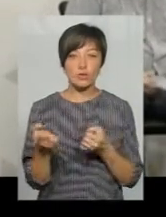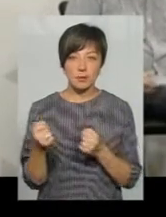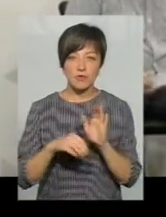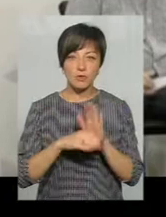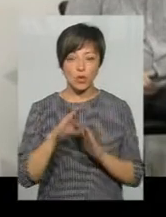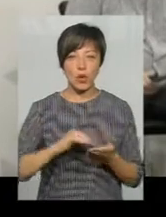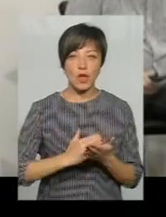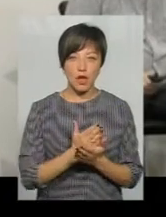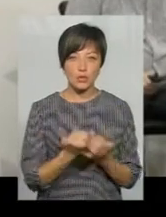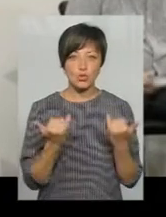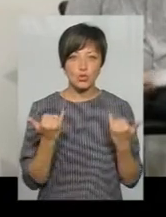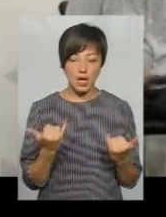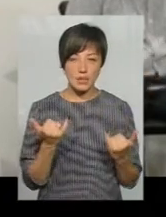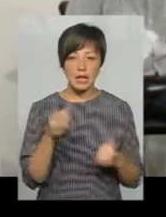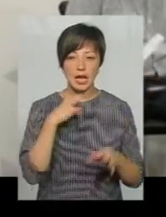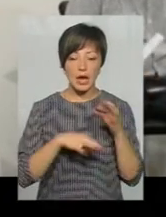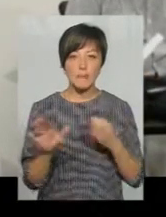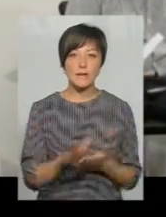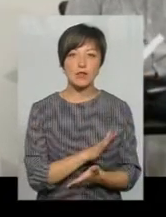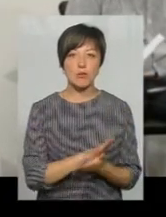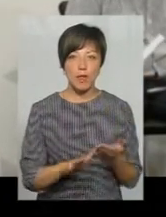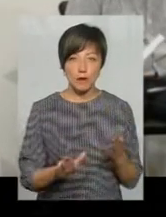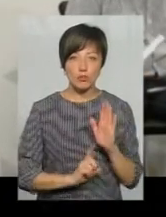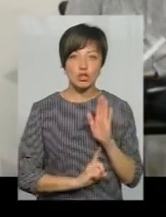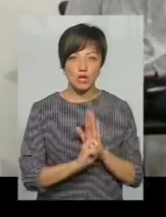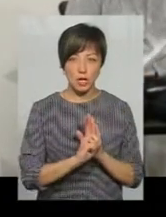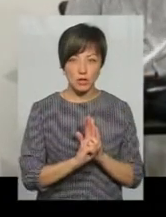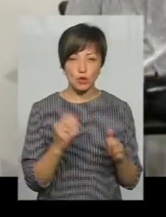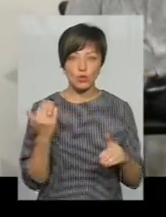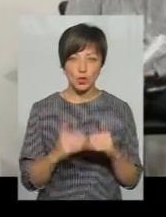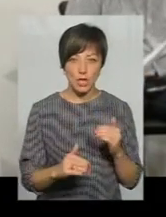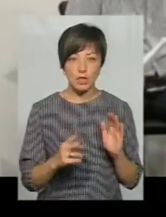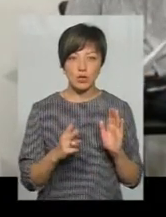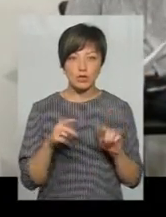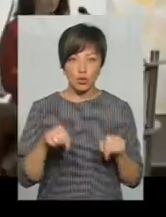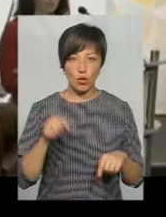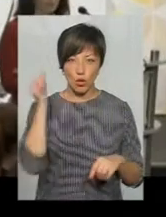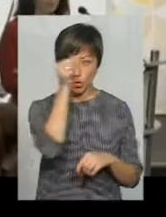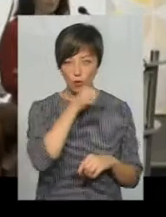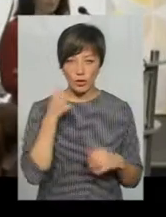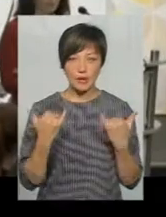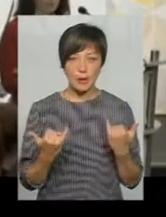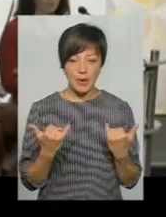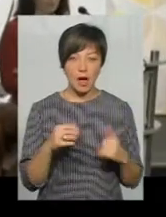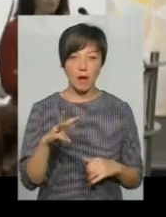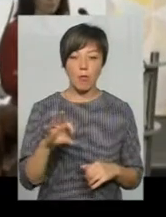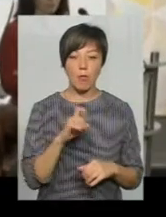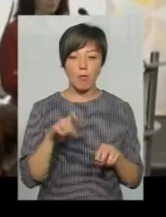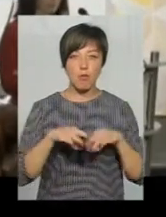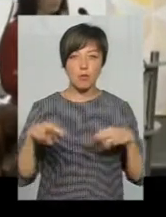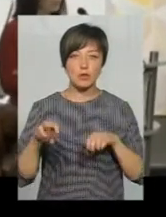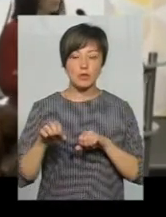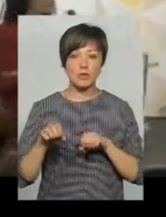високоякісні і сучасні ліки безоплатно, починаючи вже із цього року. Відтепер МОЗ України